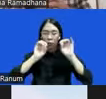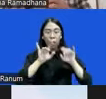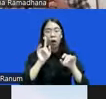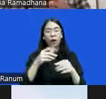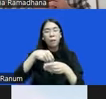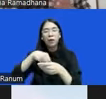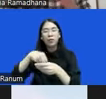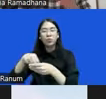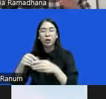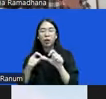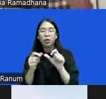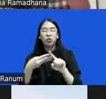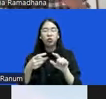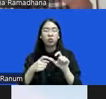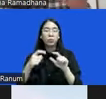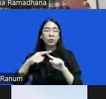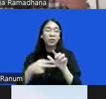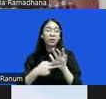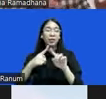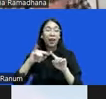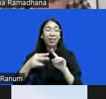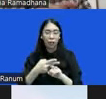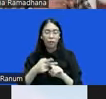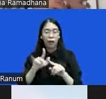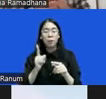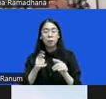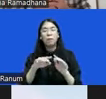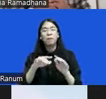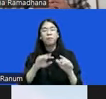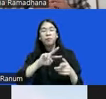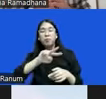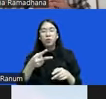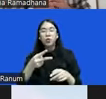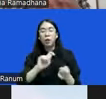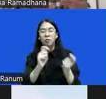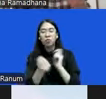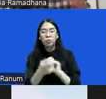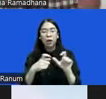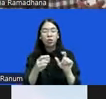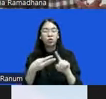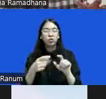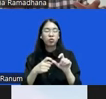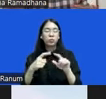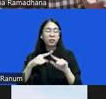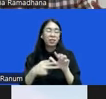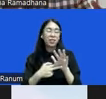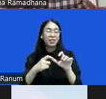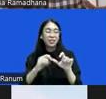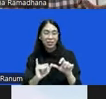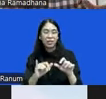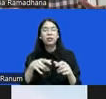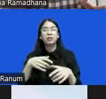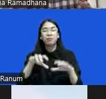substantif, sehingga perubahan-perubahan substansi undang-undang kepolisian dapat mengakomodir suara